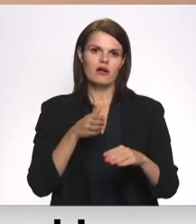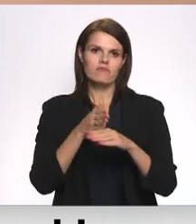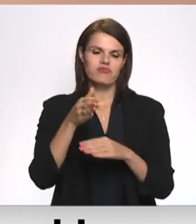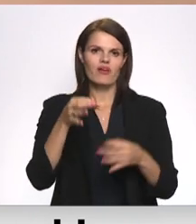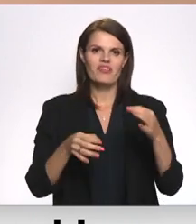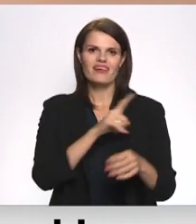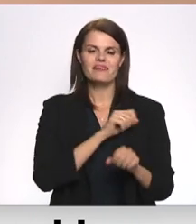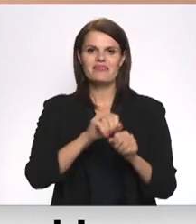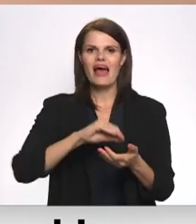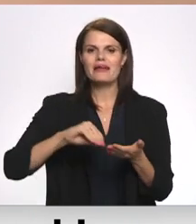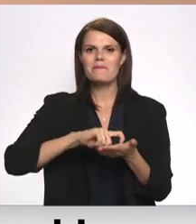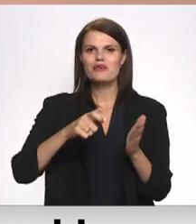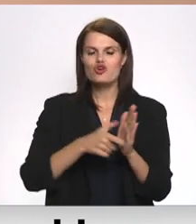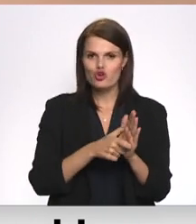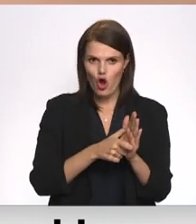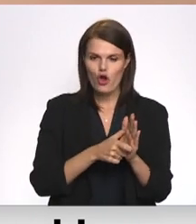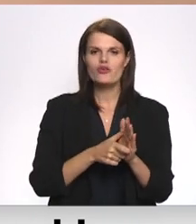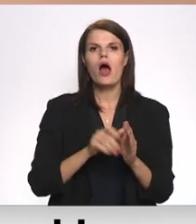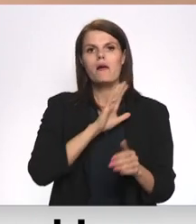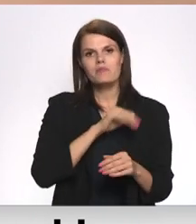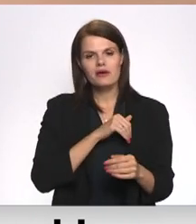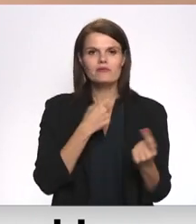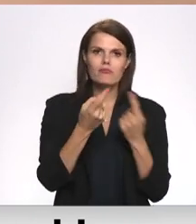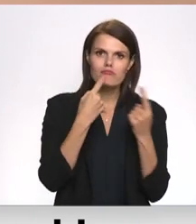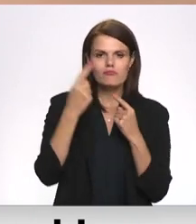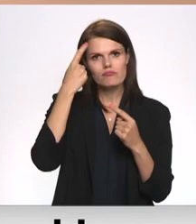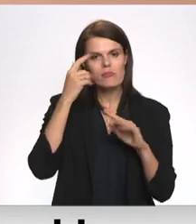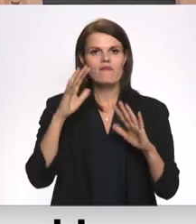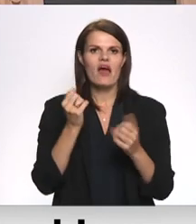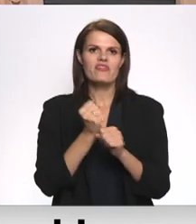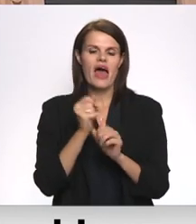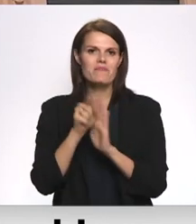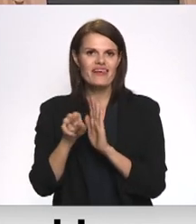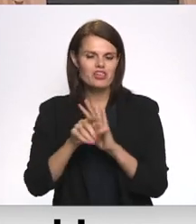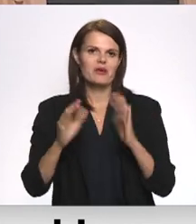konsultē par tālāko rīcību, piemēram, veršanos valsts darba inspekcijā vai policijā.